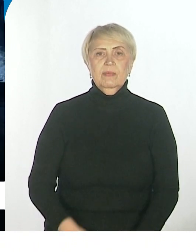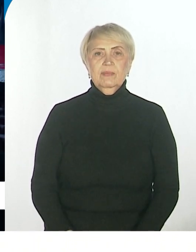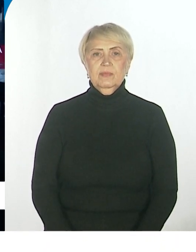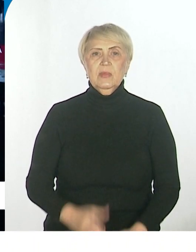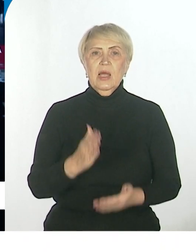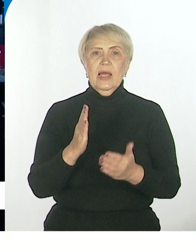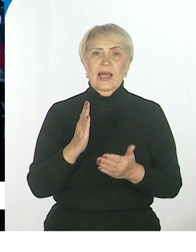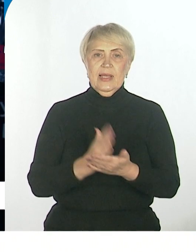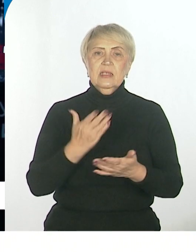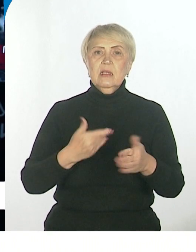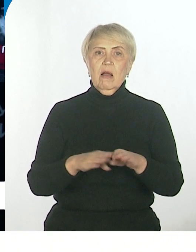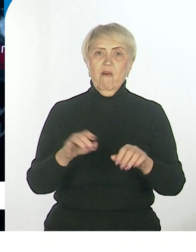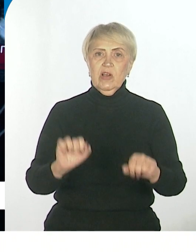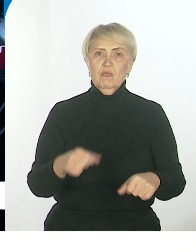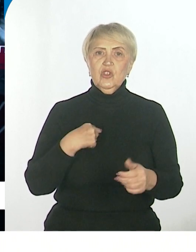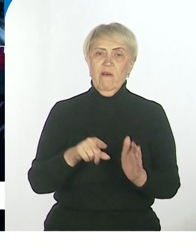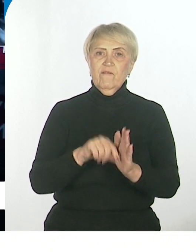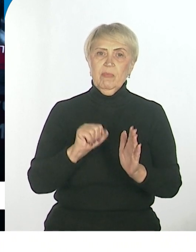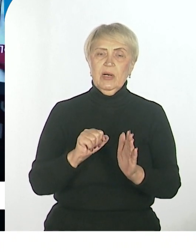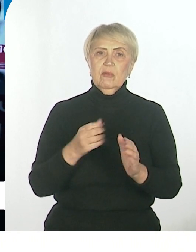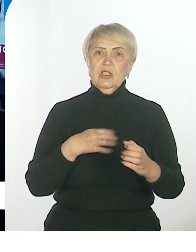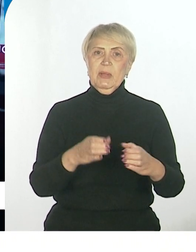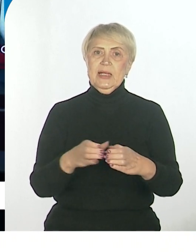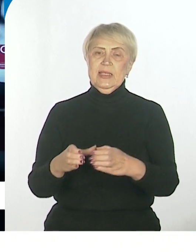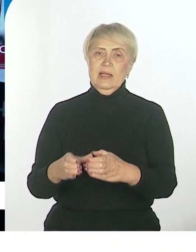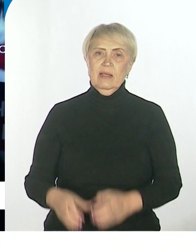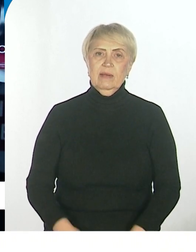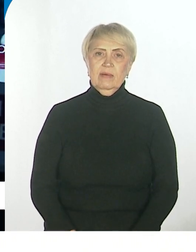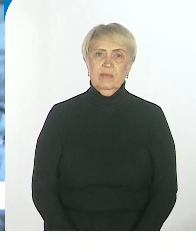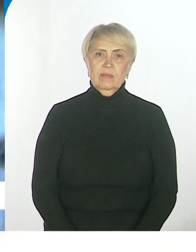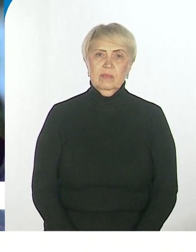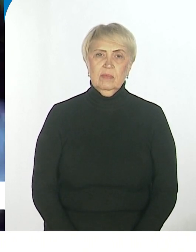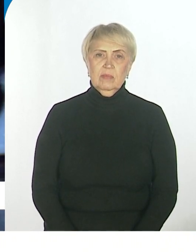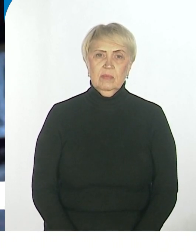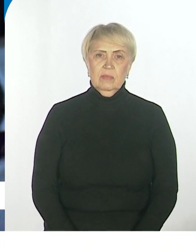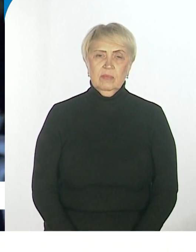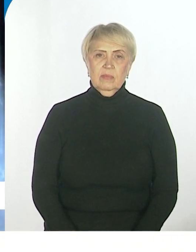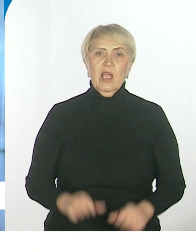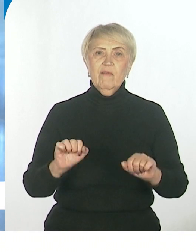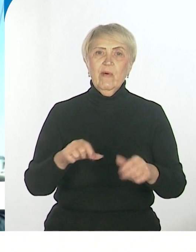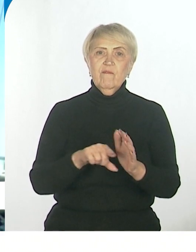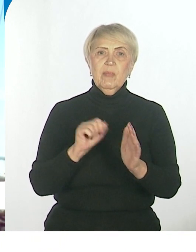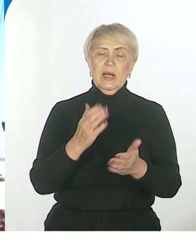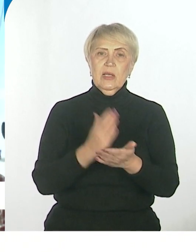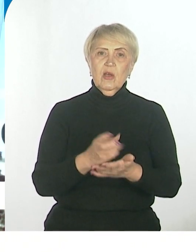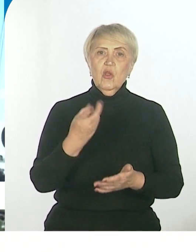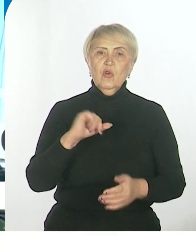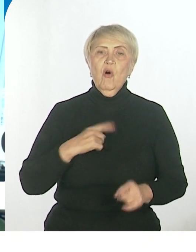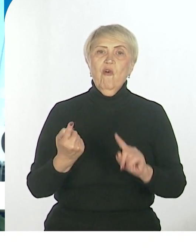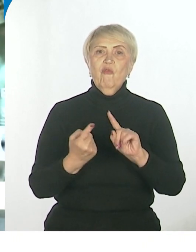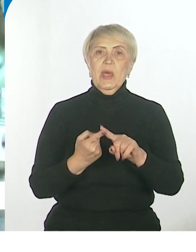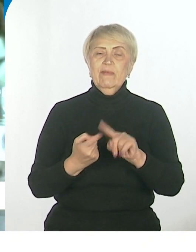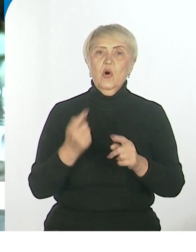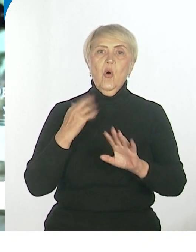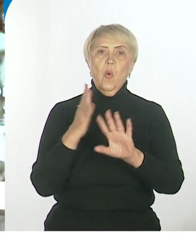ли такая возможность? возможности выбора подразделения или еще чего-то? Возможность выбора есть, но в первую очередь мы